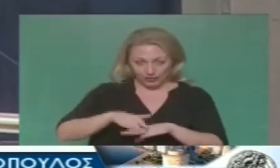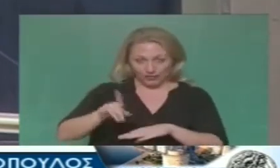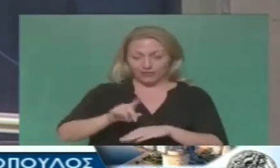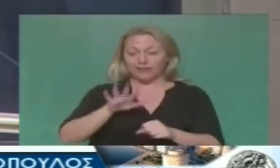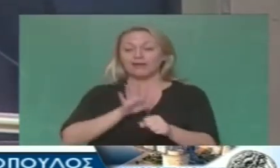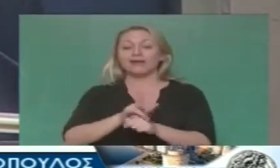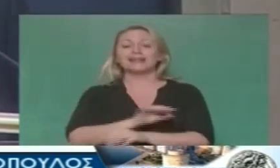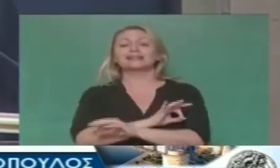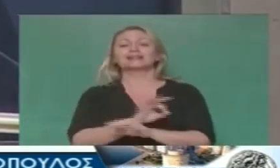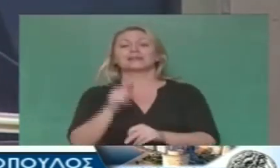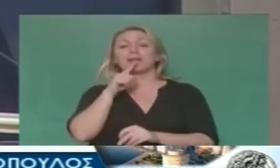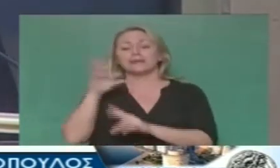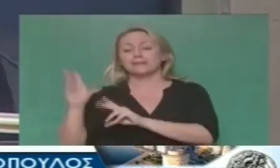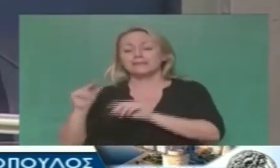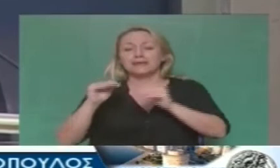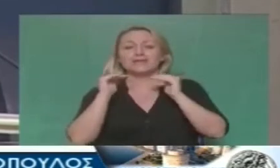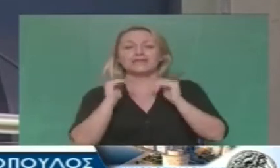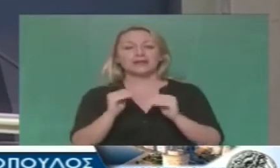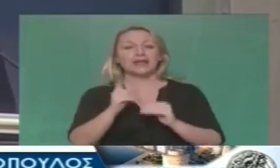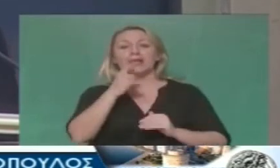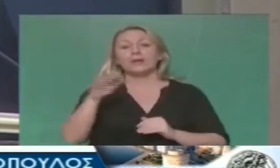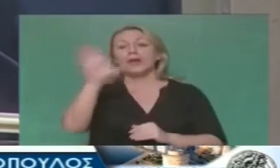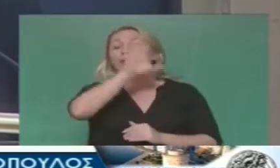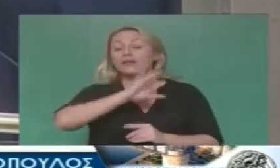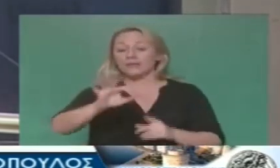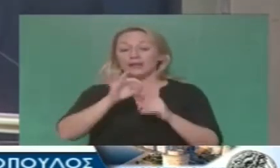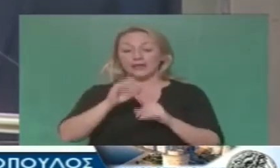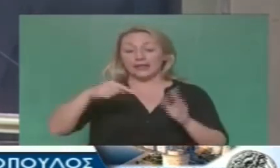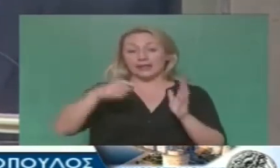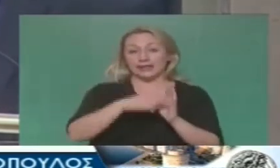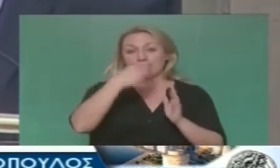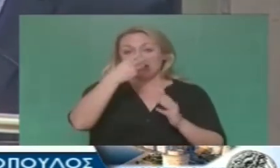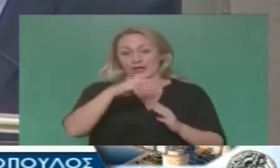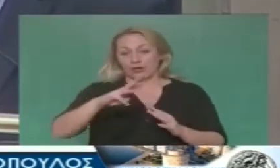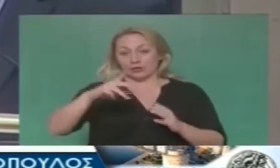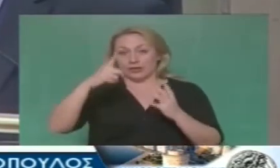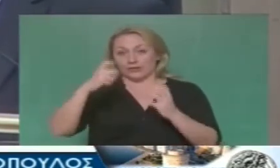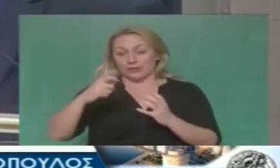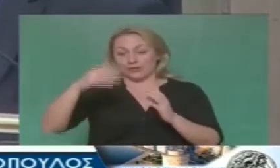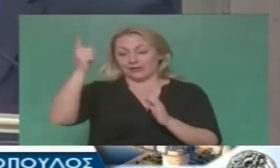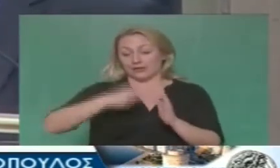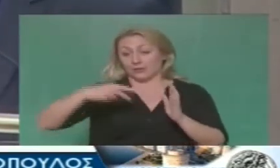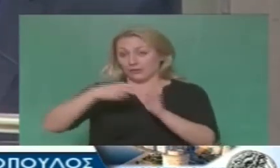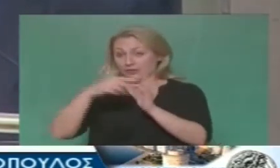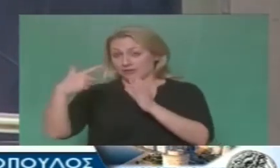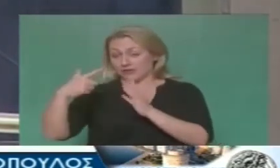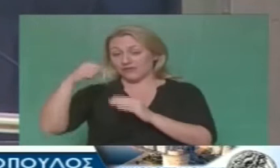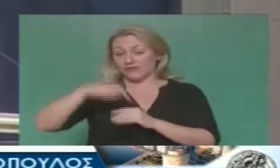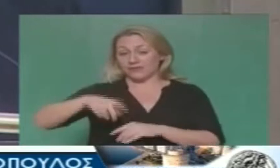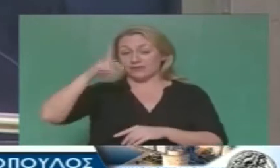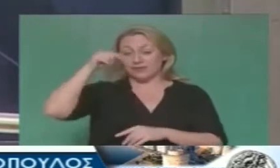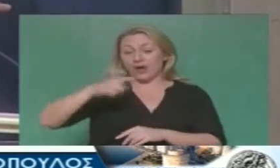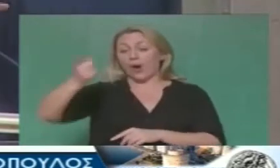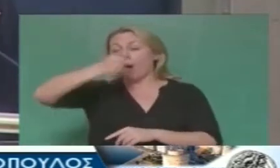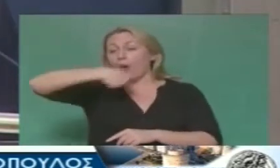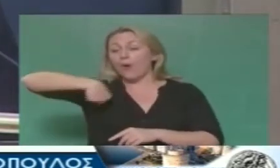Θα υπήρχε έτσι κι αλλιώς. Διότι η Ευρωπαϊκή Οδηγία 1370 του 2007 την οποία υπηρέτησαν με